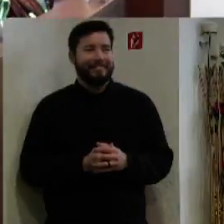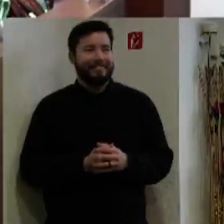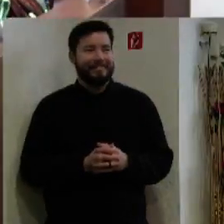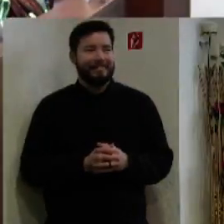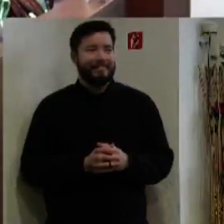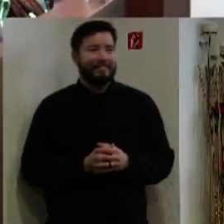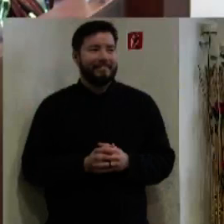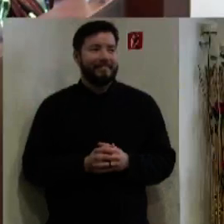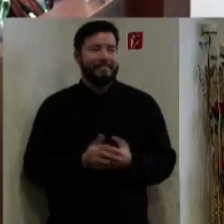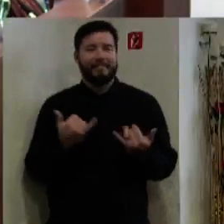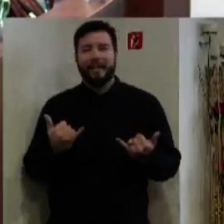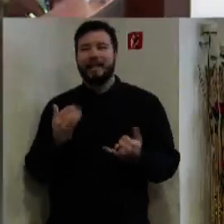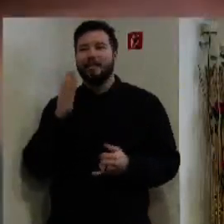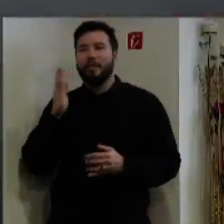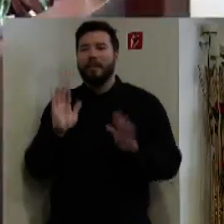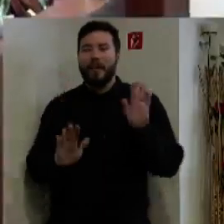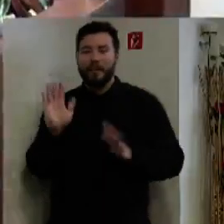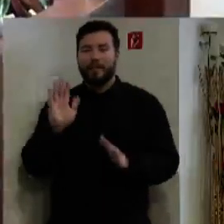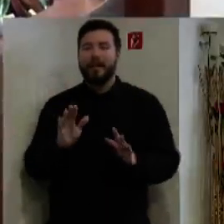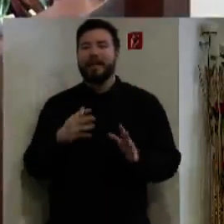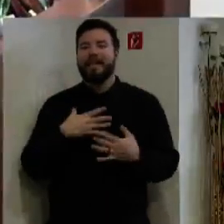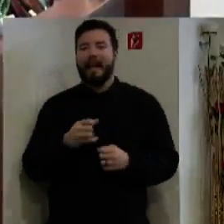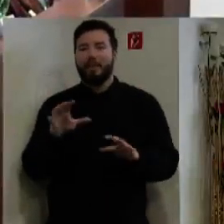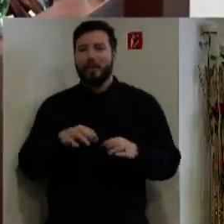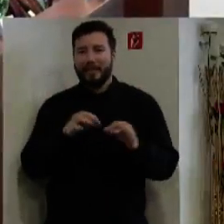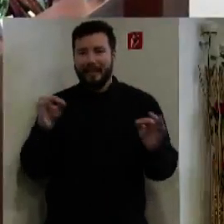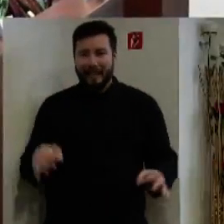a teraz budeme hlasovať ešte o návrhu uznesenia